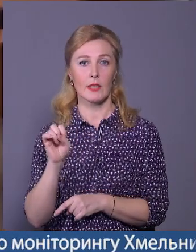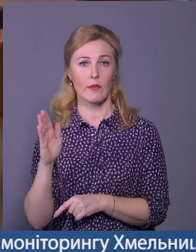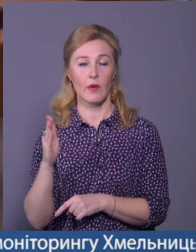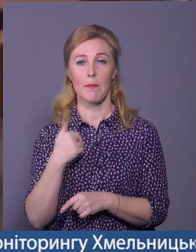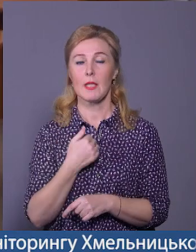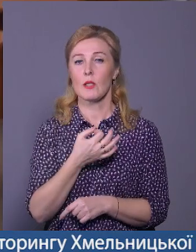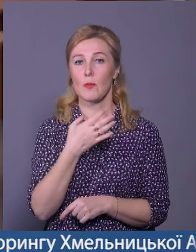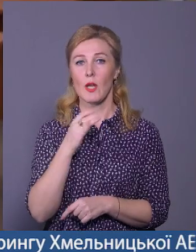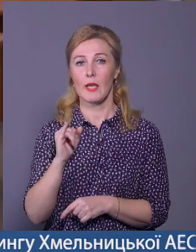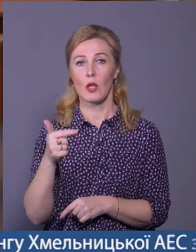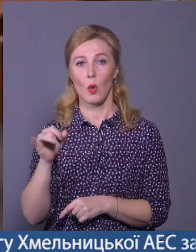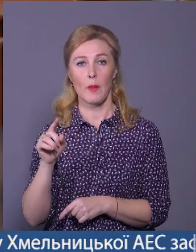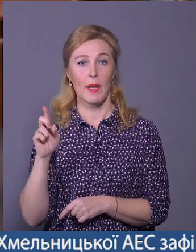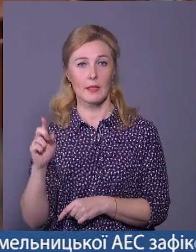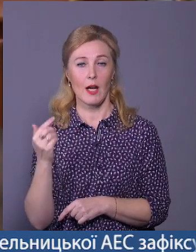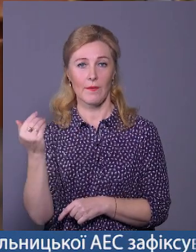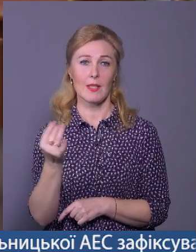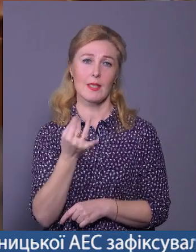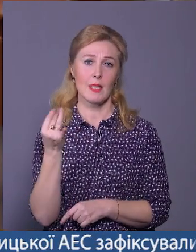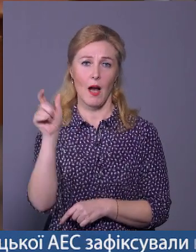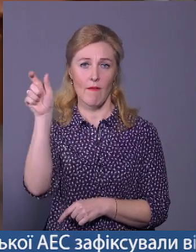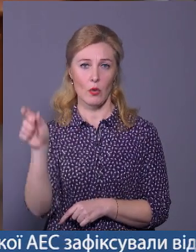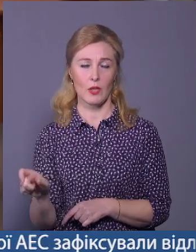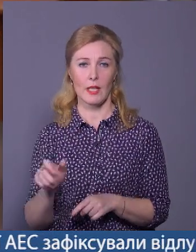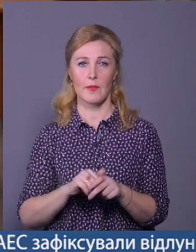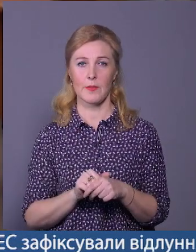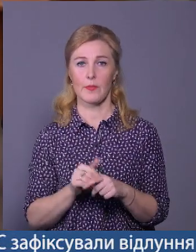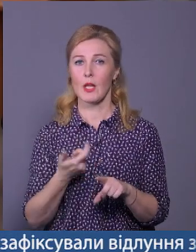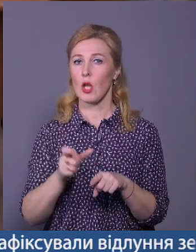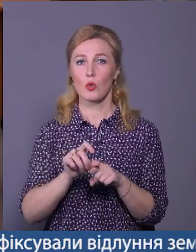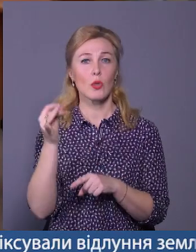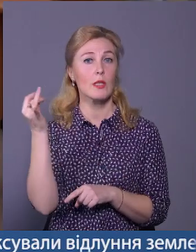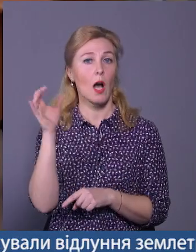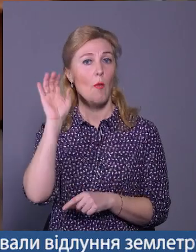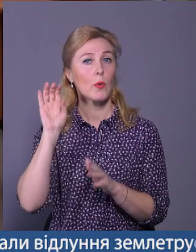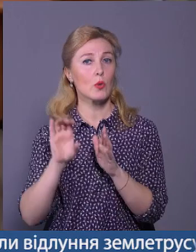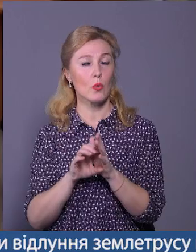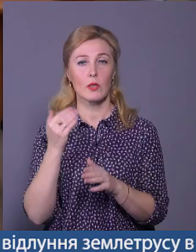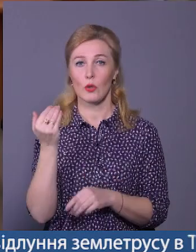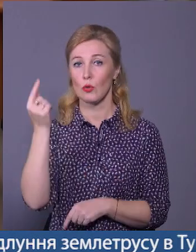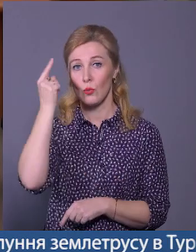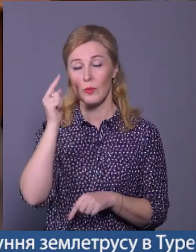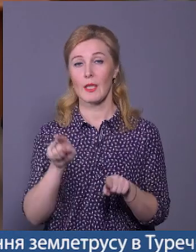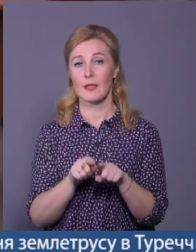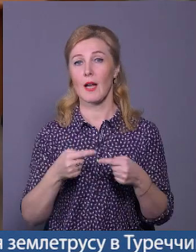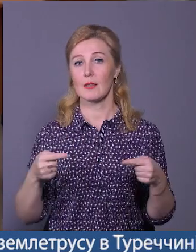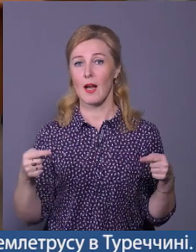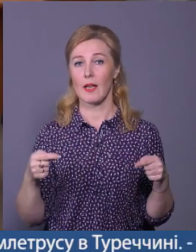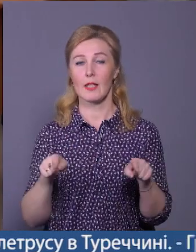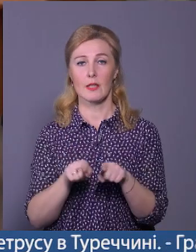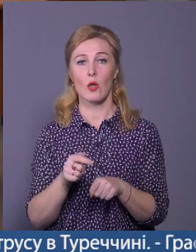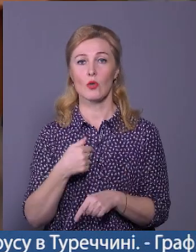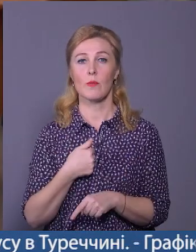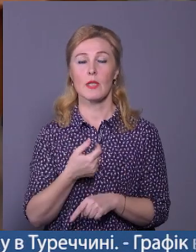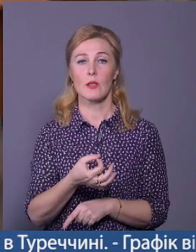сподобався Ігор Байдак, він дуже цікавий як людина, дуже цікаво послухати його думки і так далі. І також